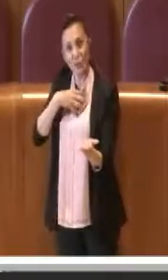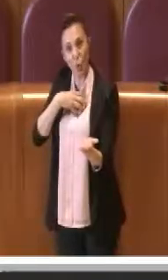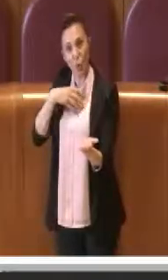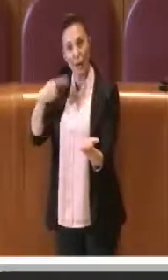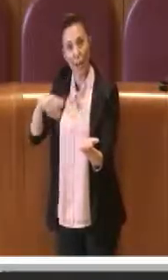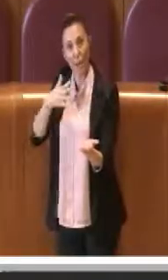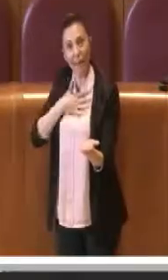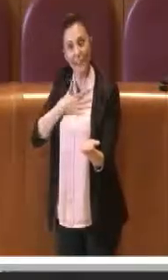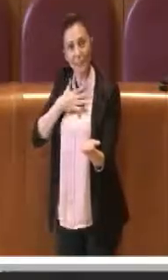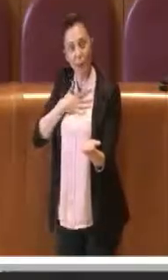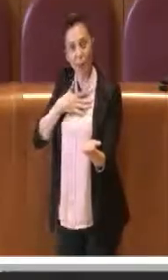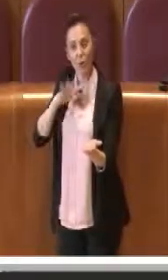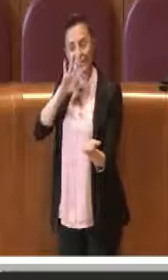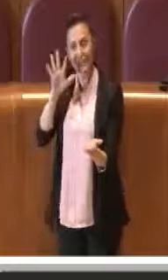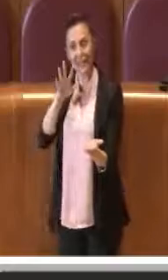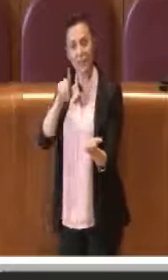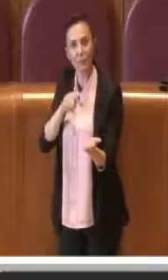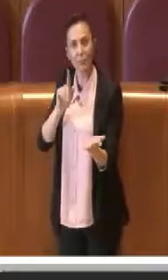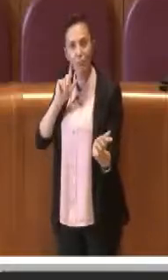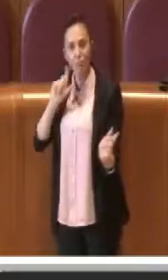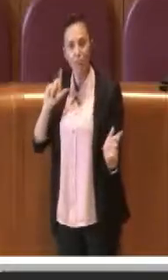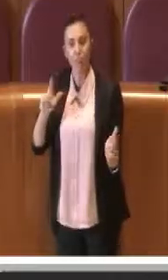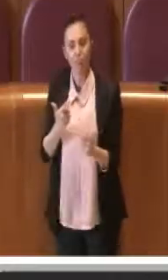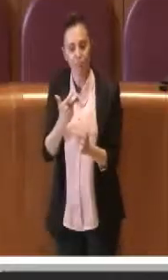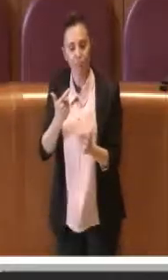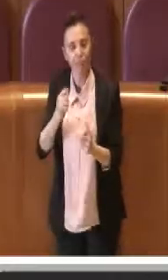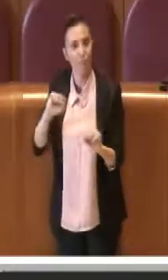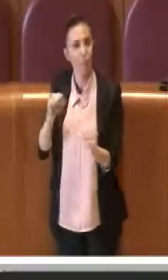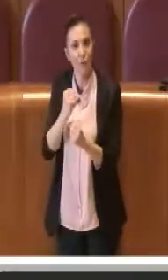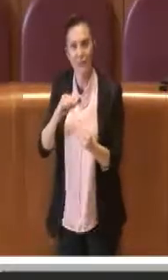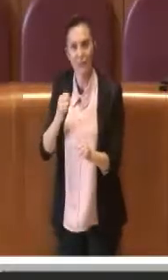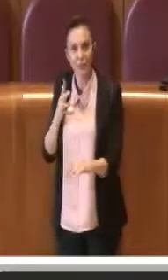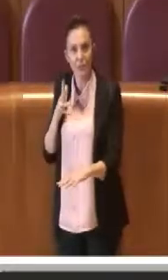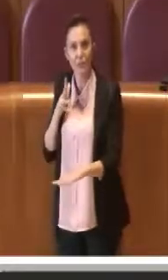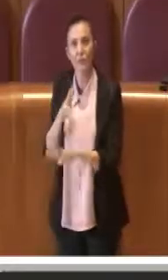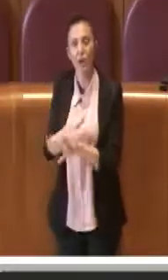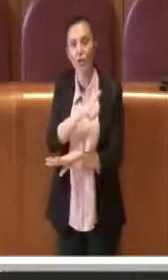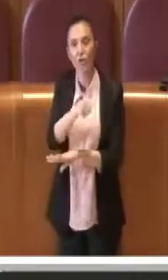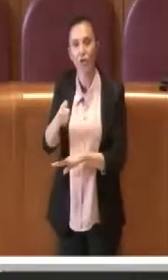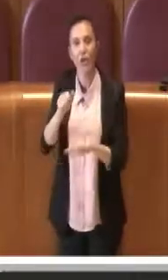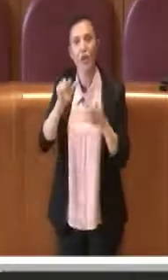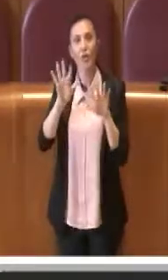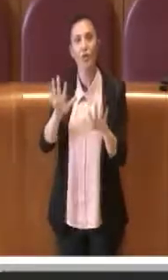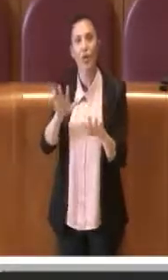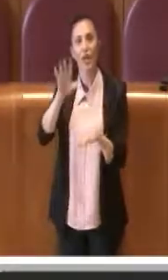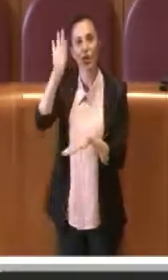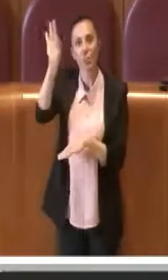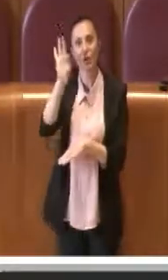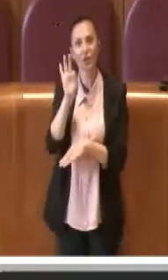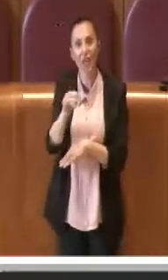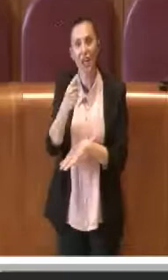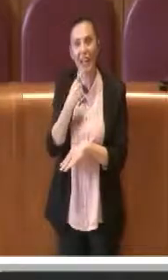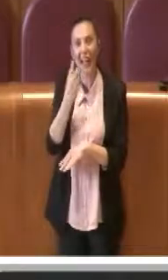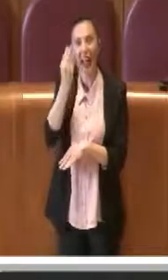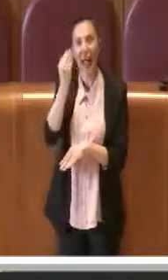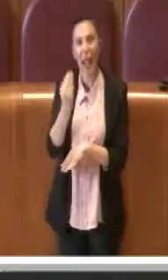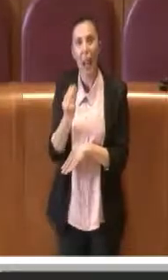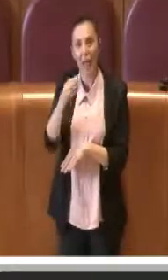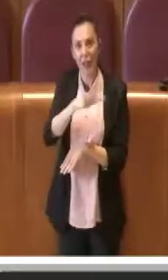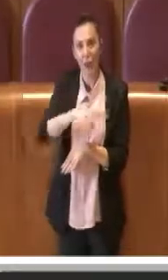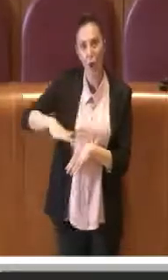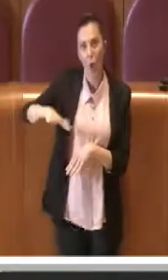di poter accedere a questo super bonus 110 per cento agli enti locali ma viene riconosciuta come detto